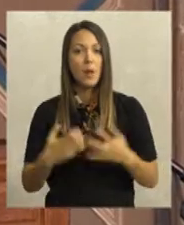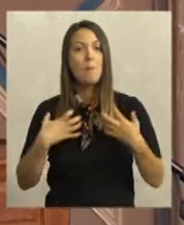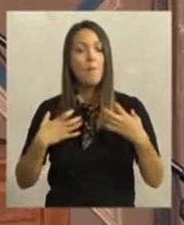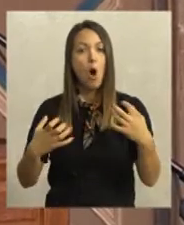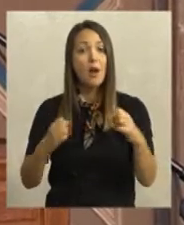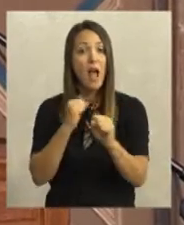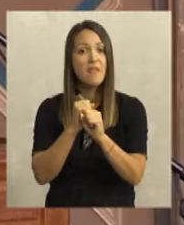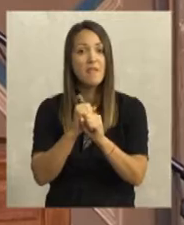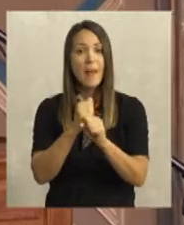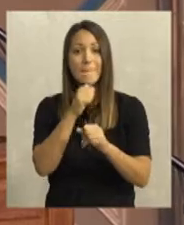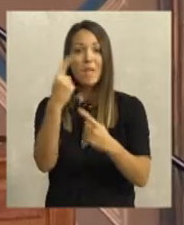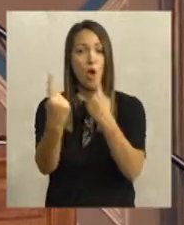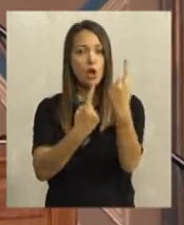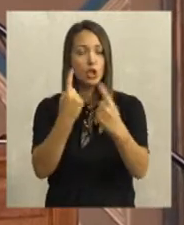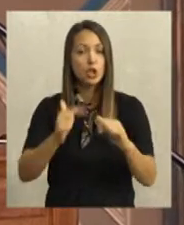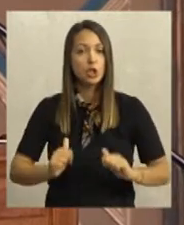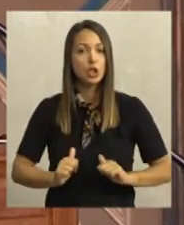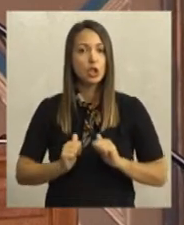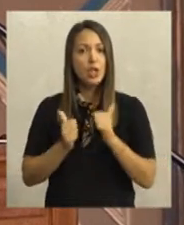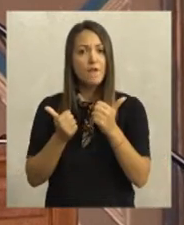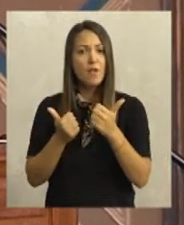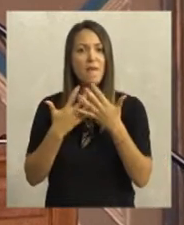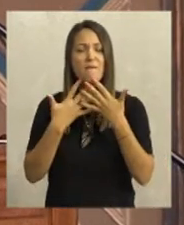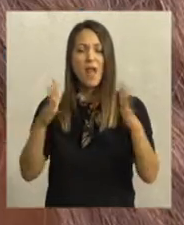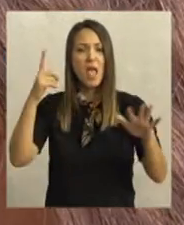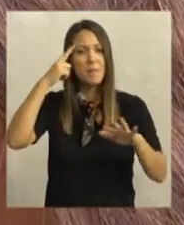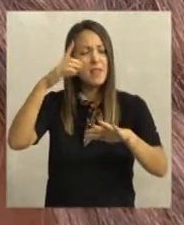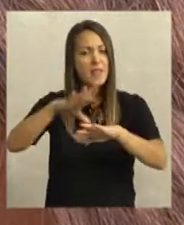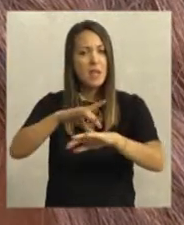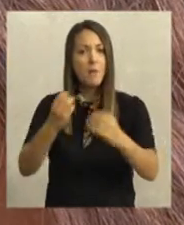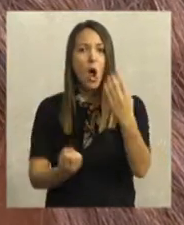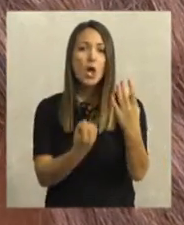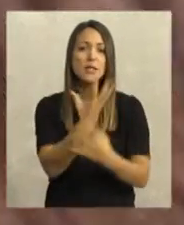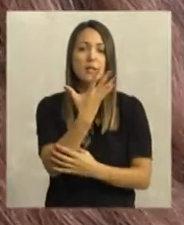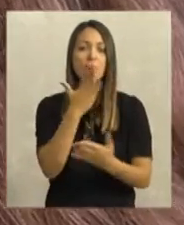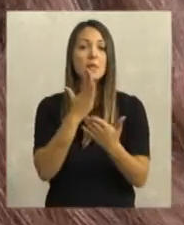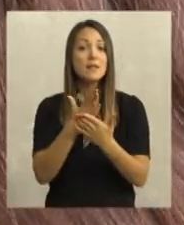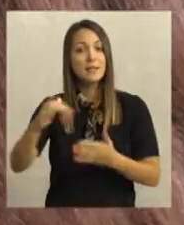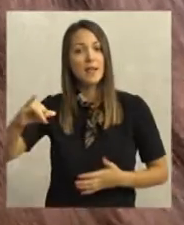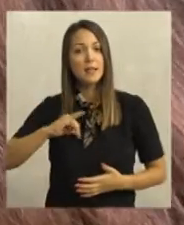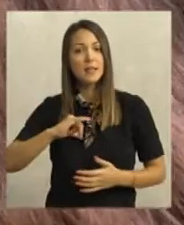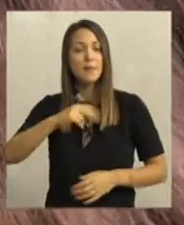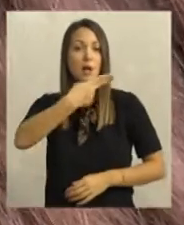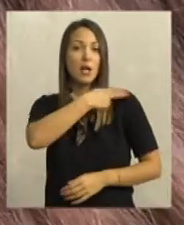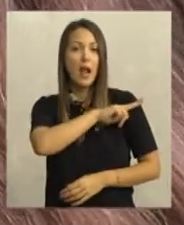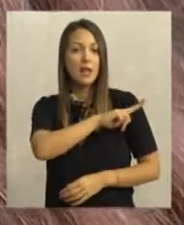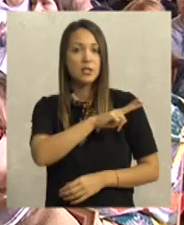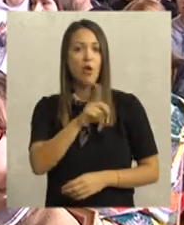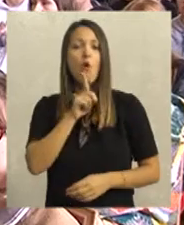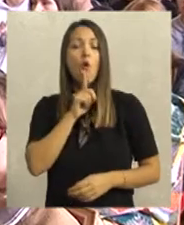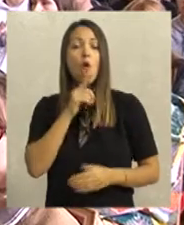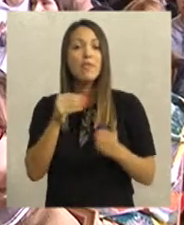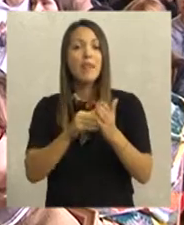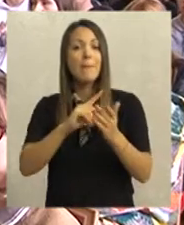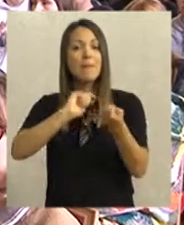Bogata Gandijeva biografija i život protkam velikim idejama, ali i ostvarenjima bili su zanimljivi generacijama